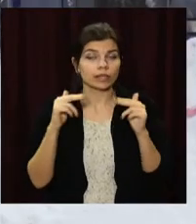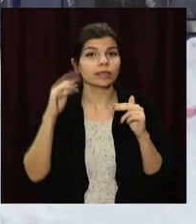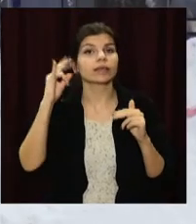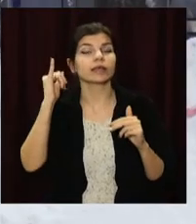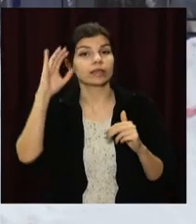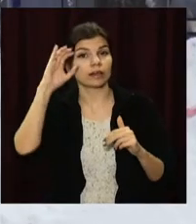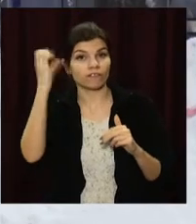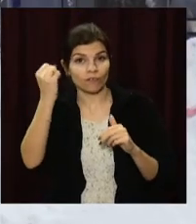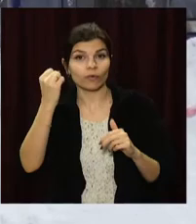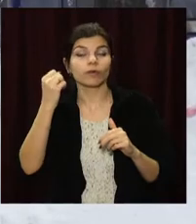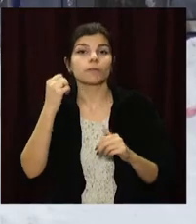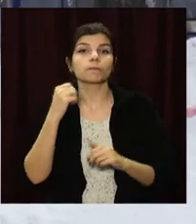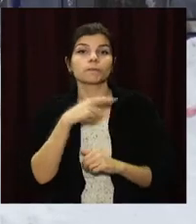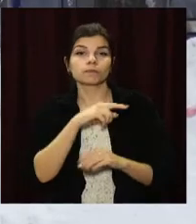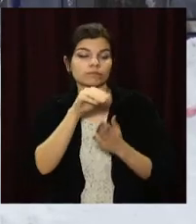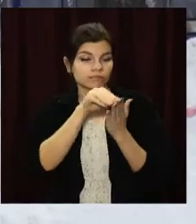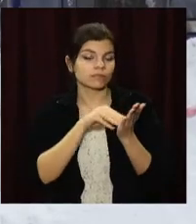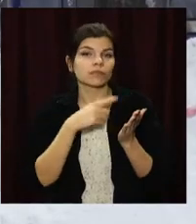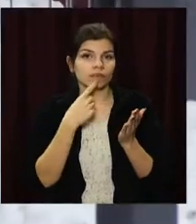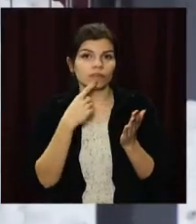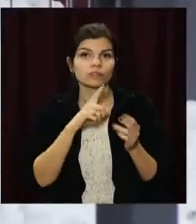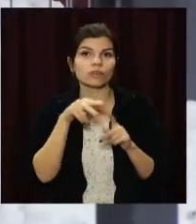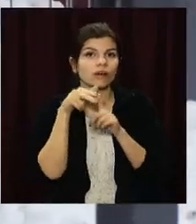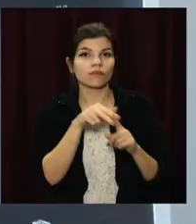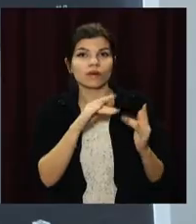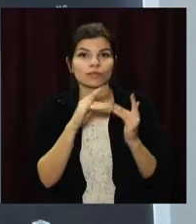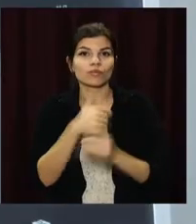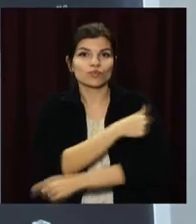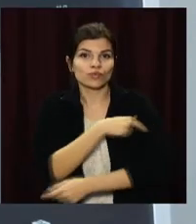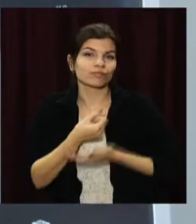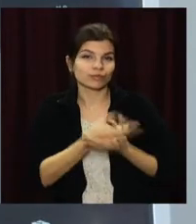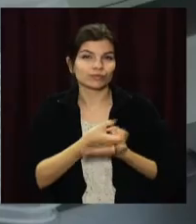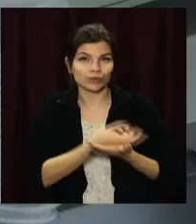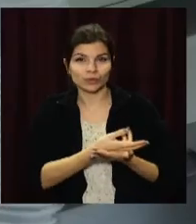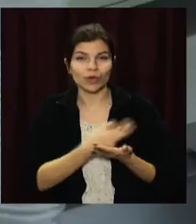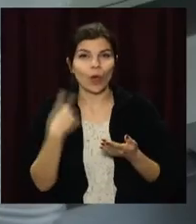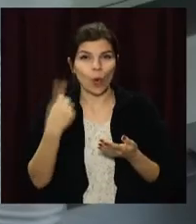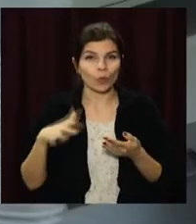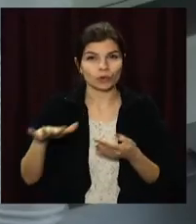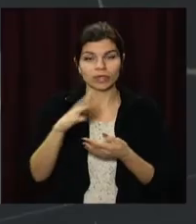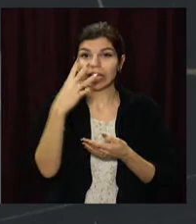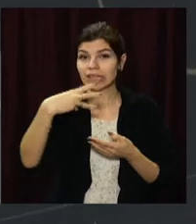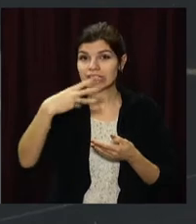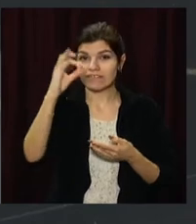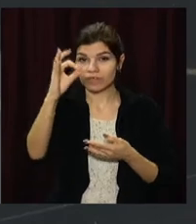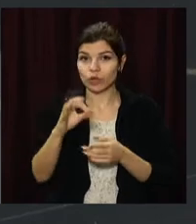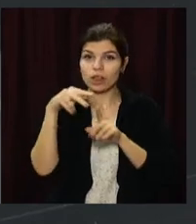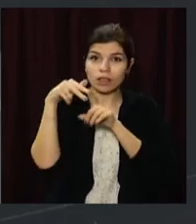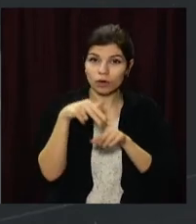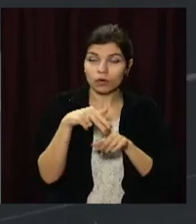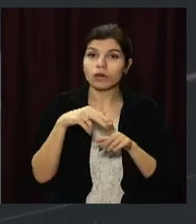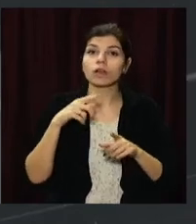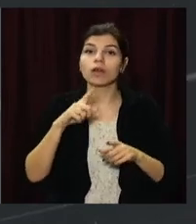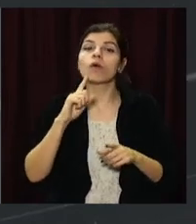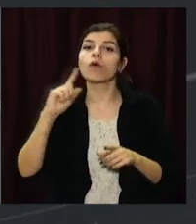та Кривому Розі. В облдержадміністрації кажуть, завантаженість ліжок у госпітальних базах області – 30%. Торік